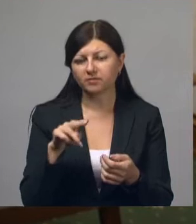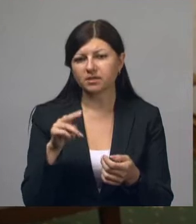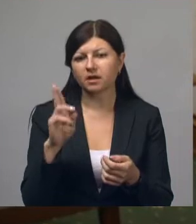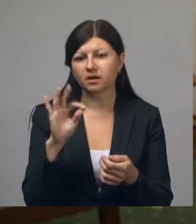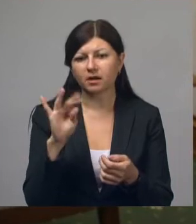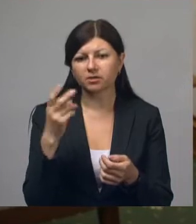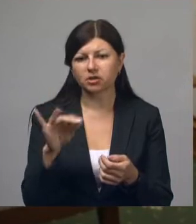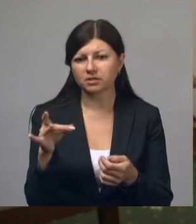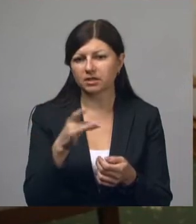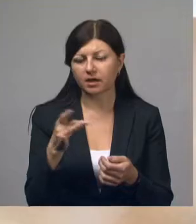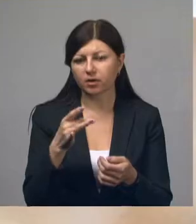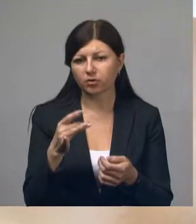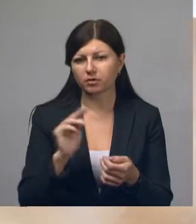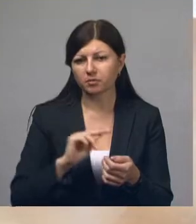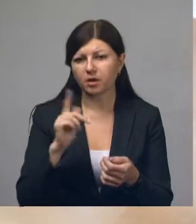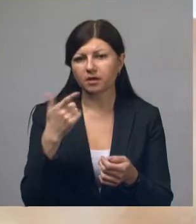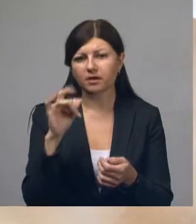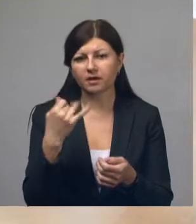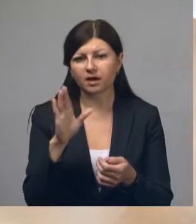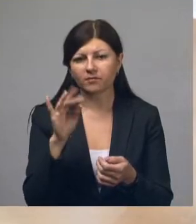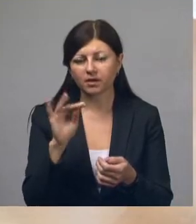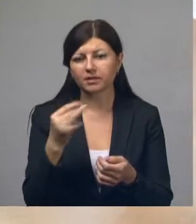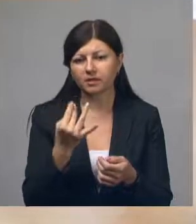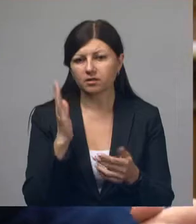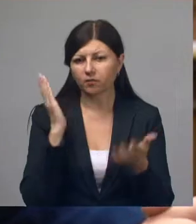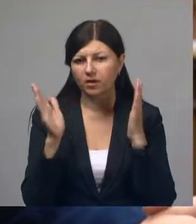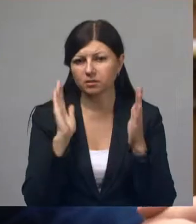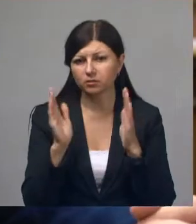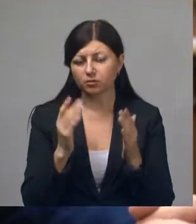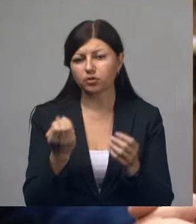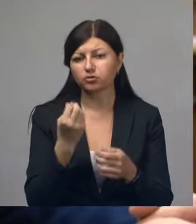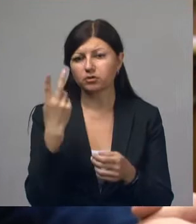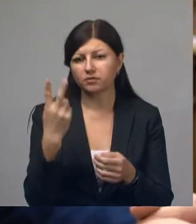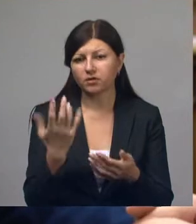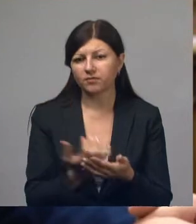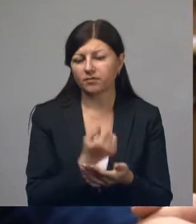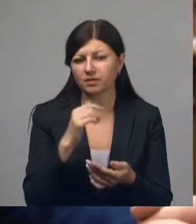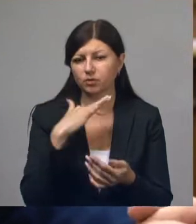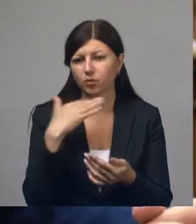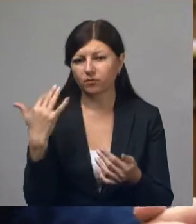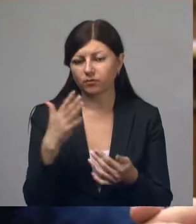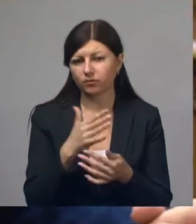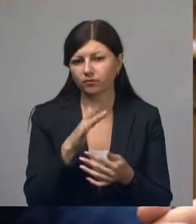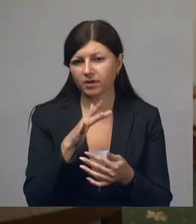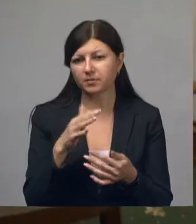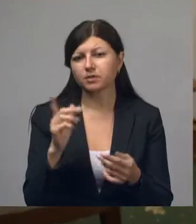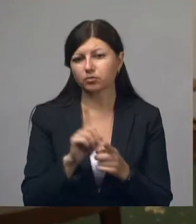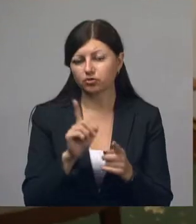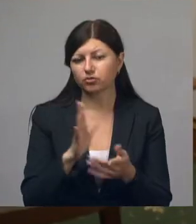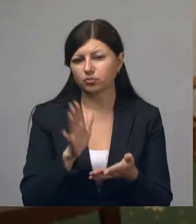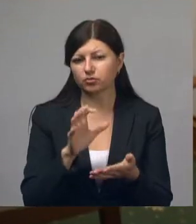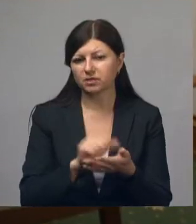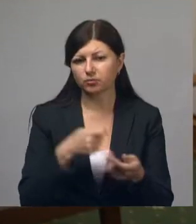Карачанского районов, а также Гроворонского и Новоскольского округов. Еще двое финалистов «Нового времени» скоро также займут руководящие